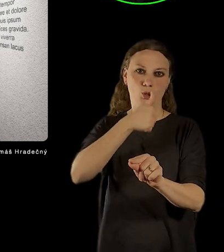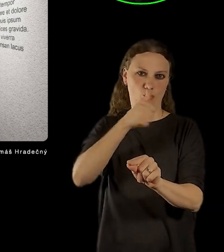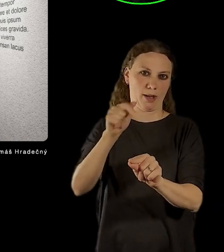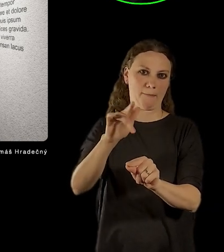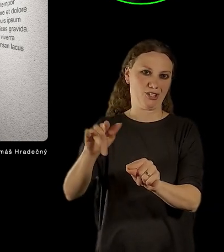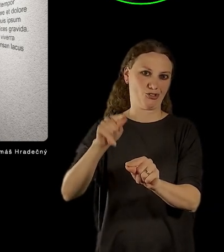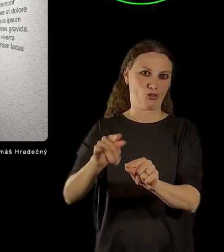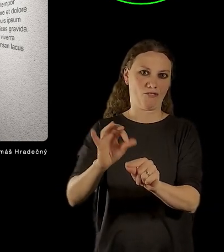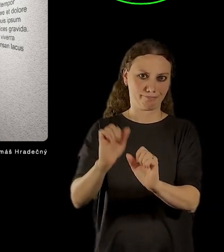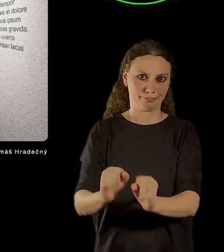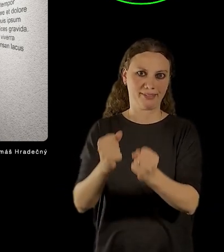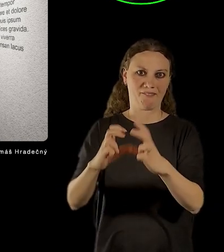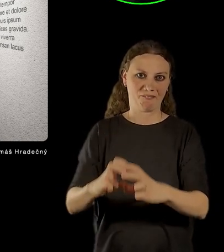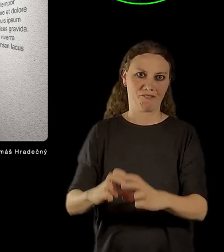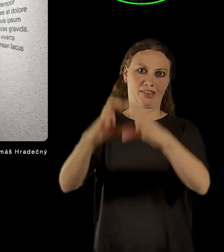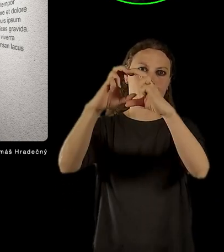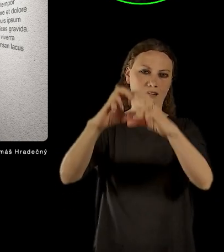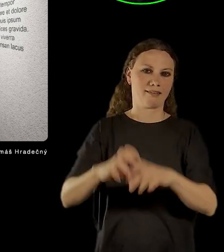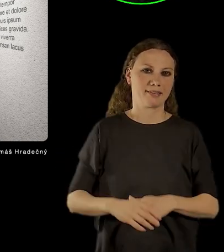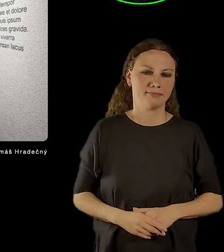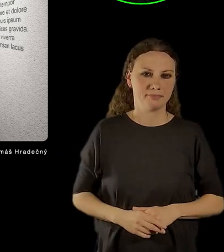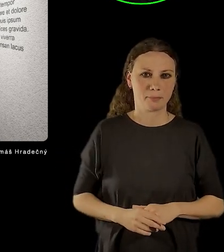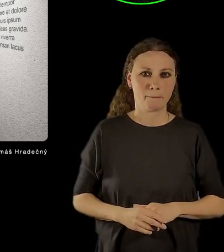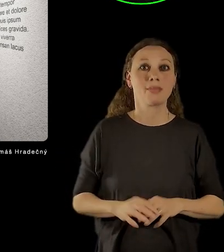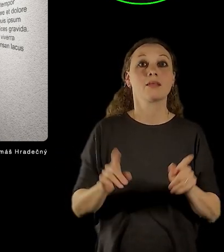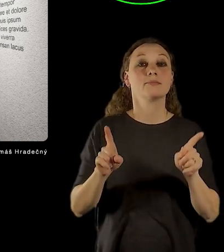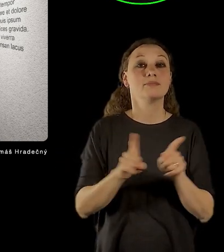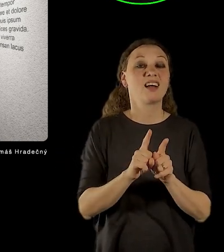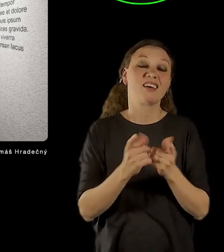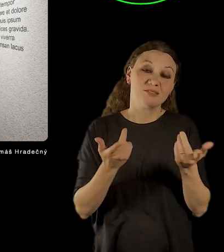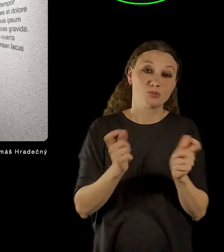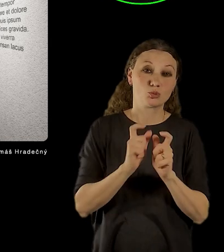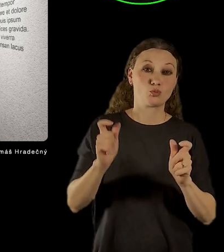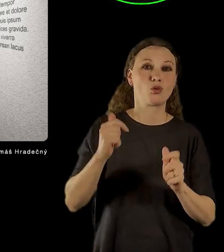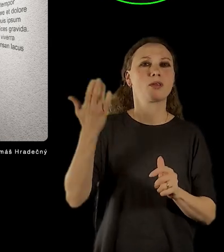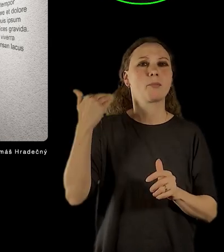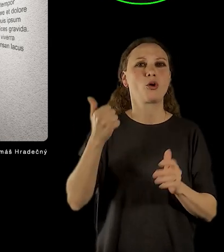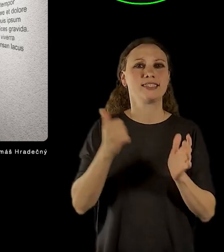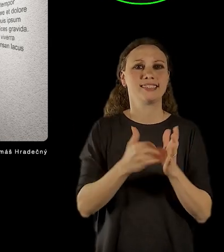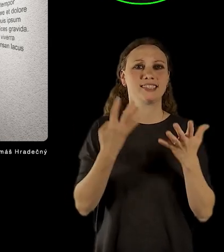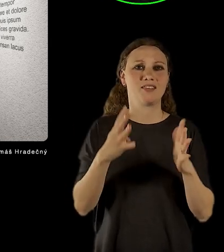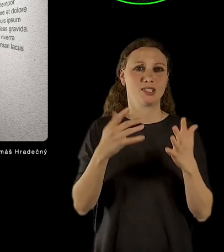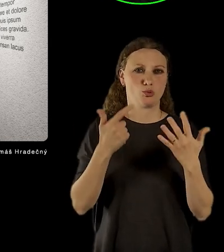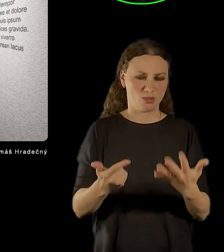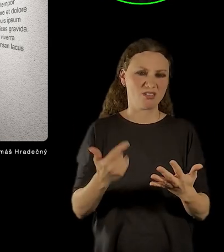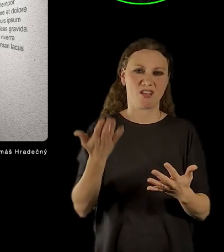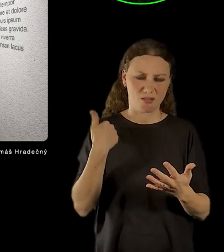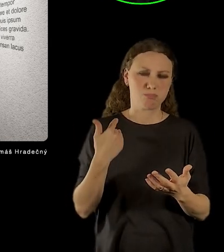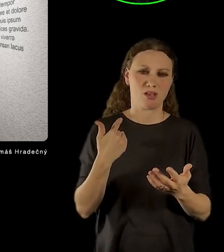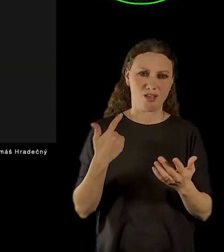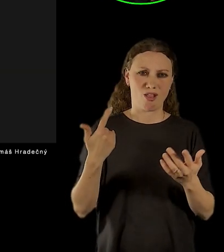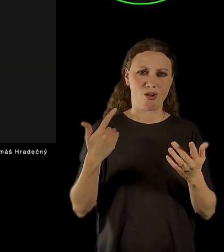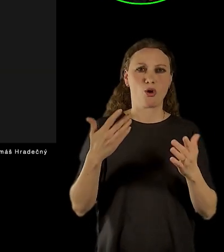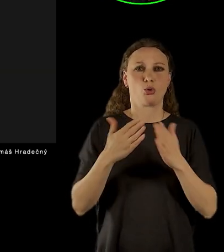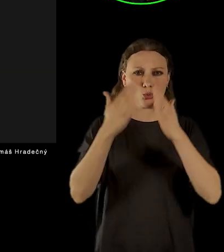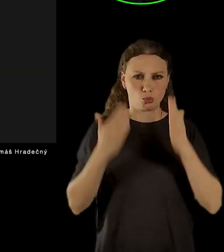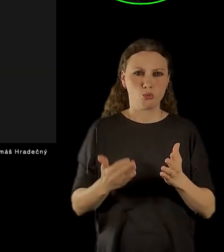tomu, že v těch sedmdesátých letech tam došlo k razantnějším zásahům do konstrukcí.